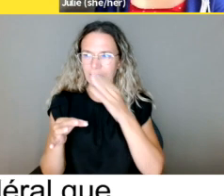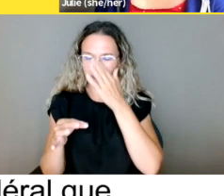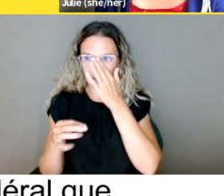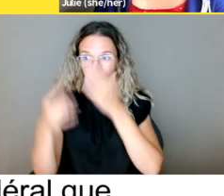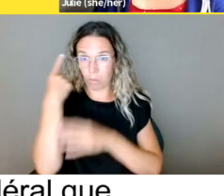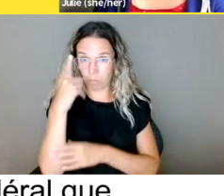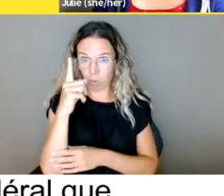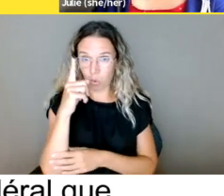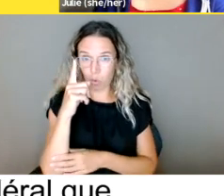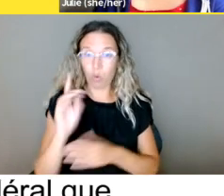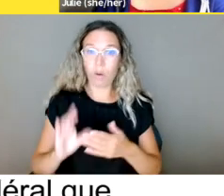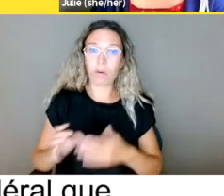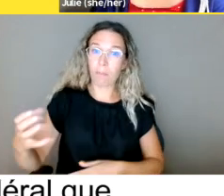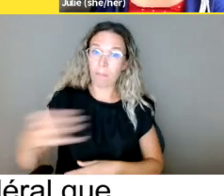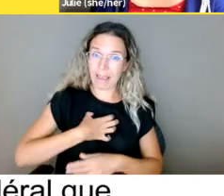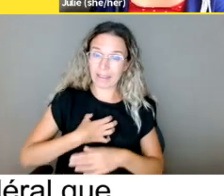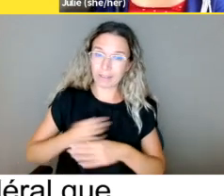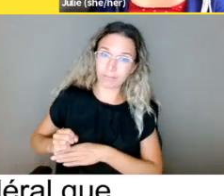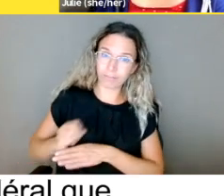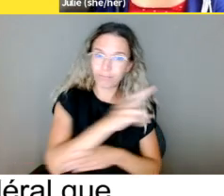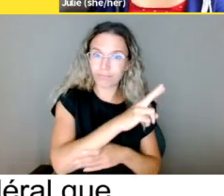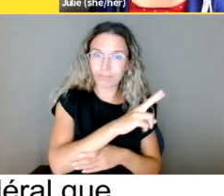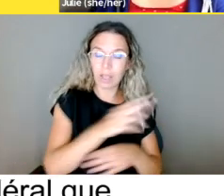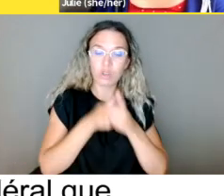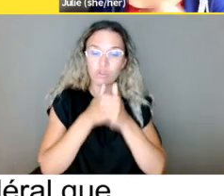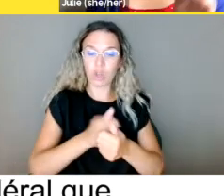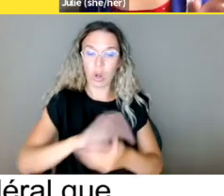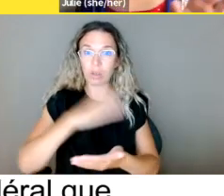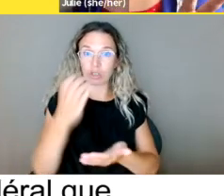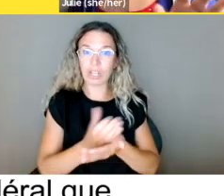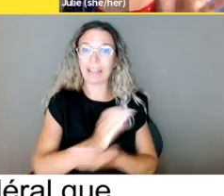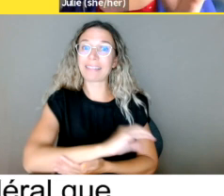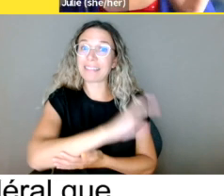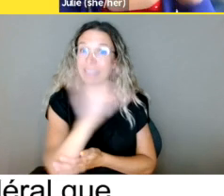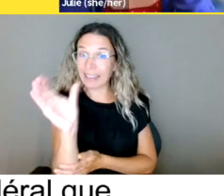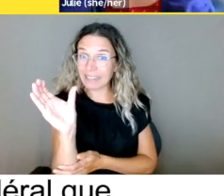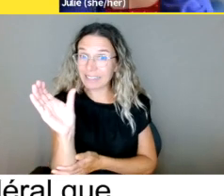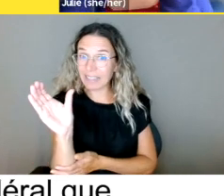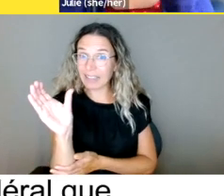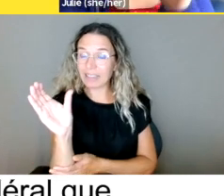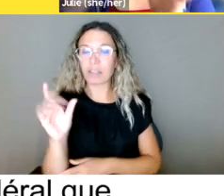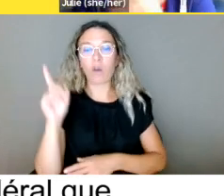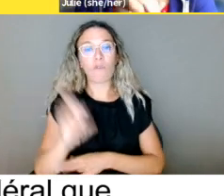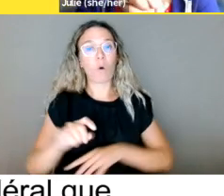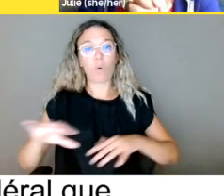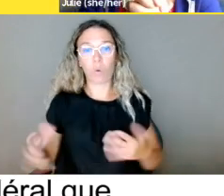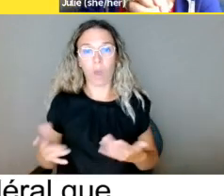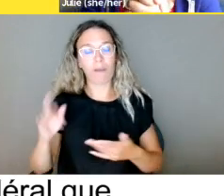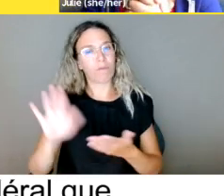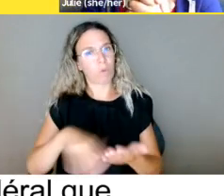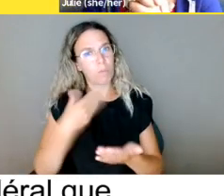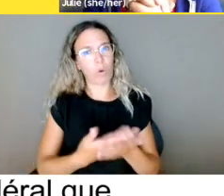déposer une plainte, non, OK, là je vais expliquer, donc c'est ça. Pour pouvoir